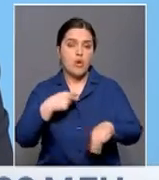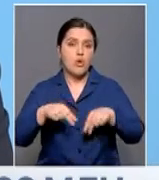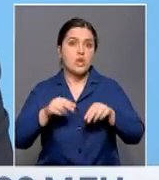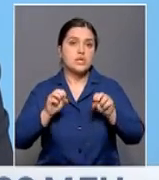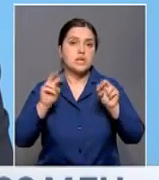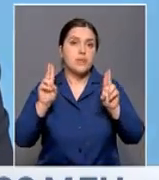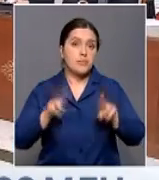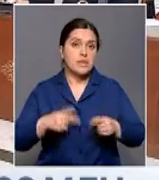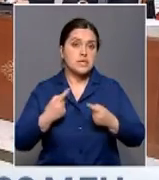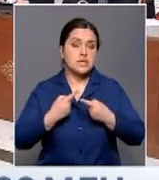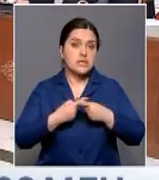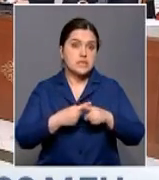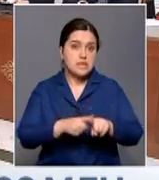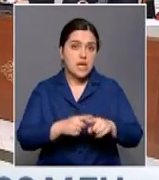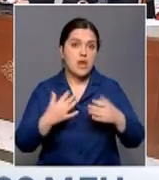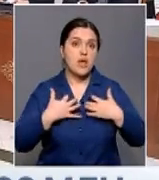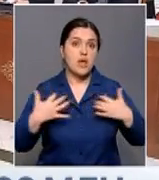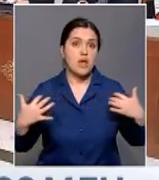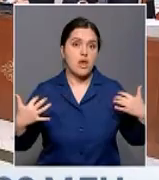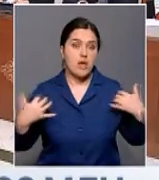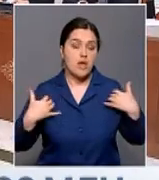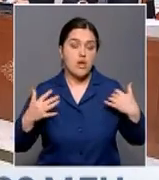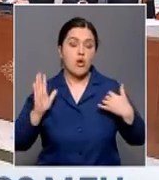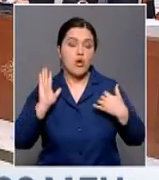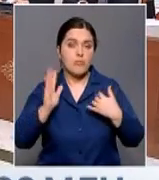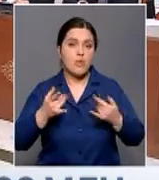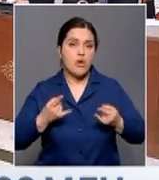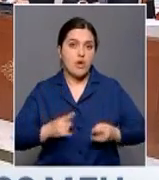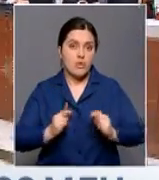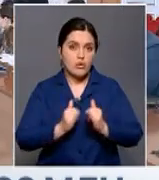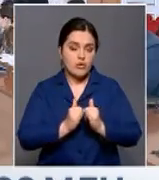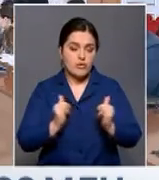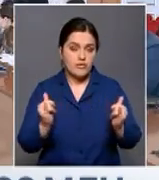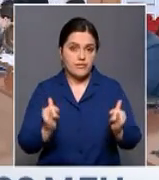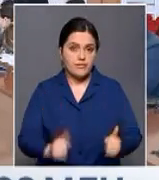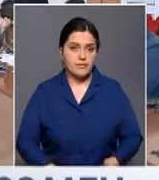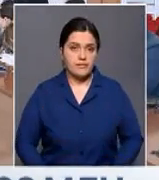спецтехники, разведение скота без помощи ГМО и клонирования.